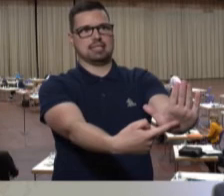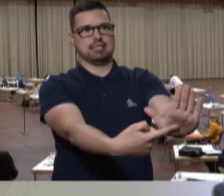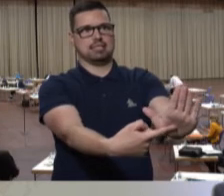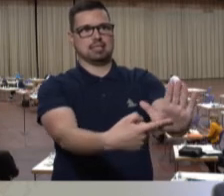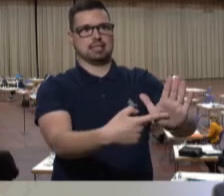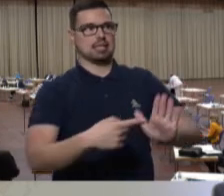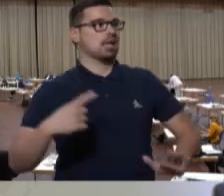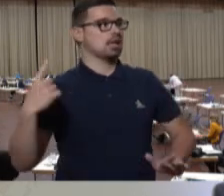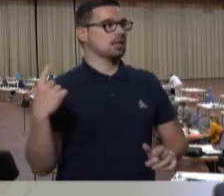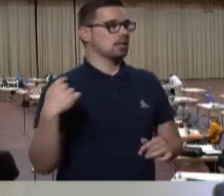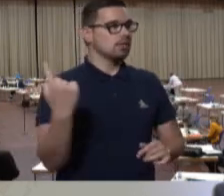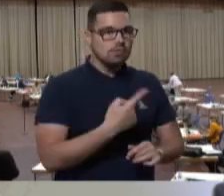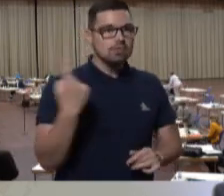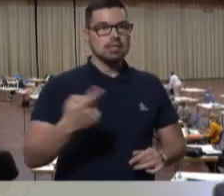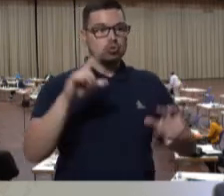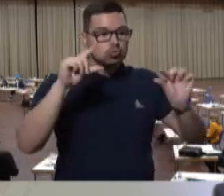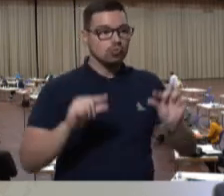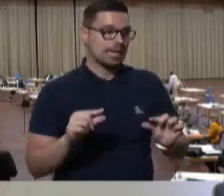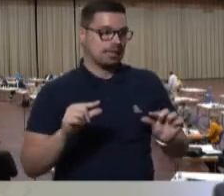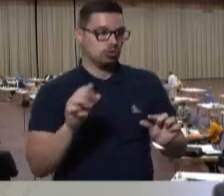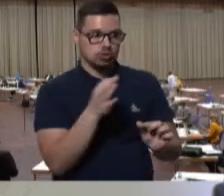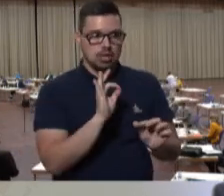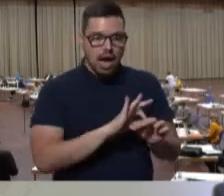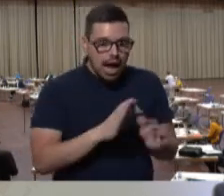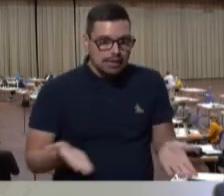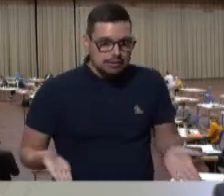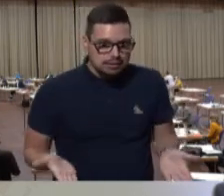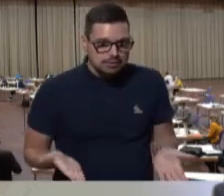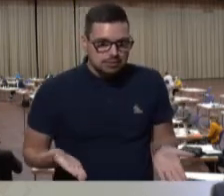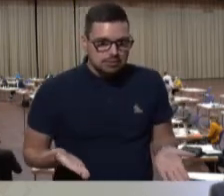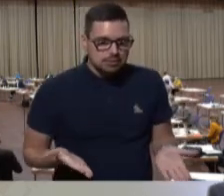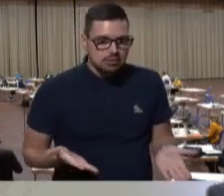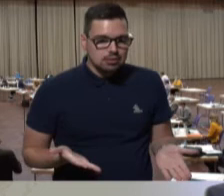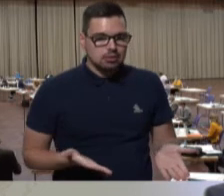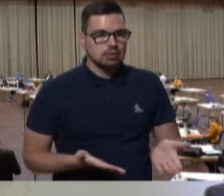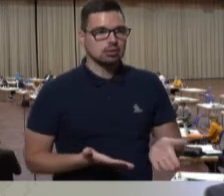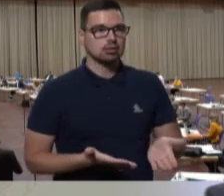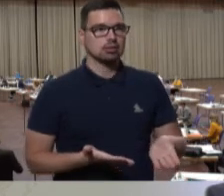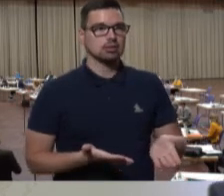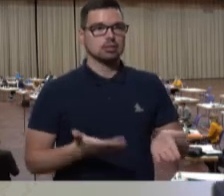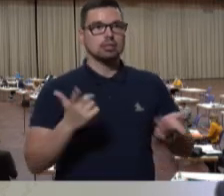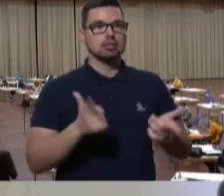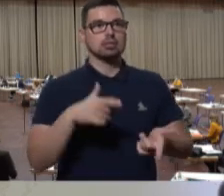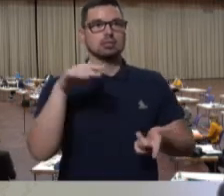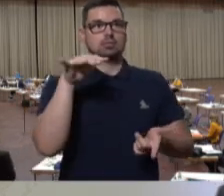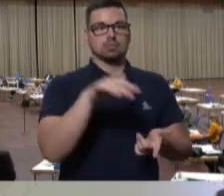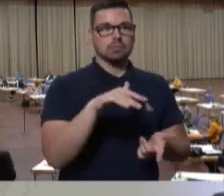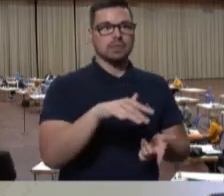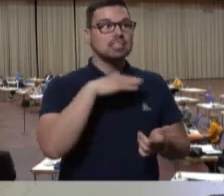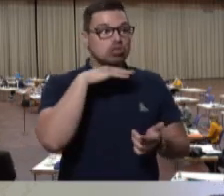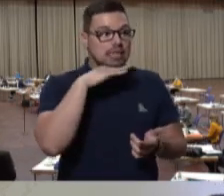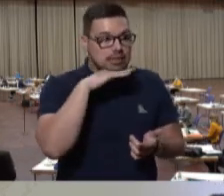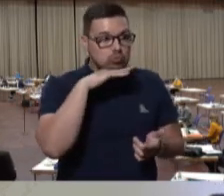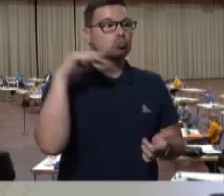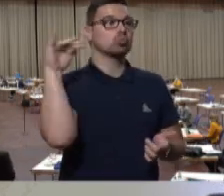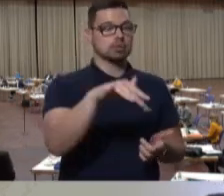dass wir einen Mangel haben, und zwar schon seit Jahren. Und diesen Mangel zwar angehen, aber nicht in genügender